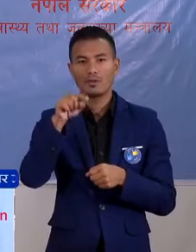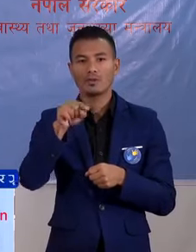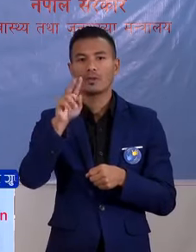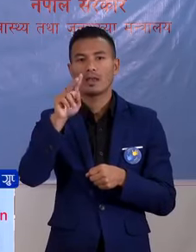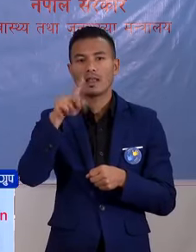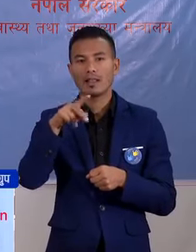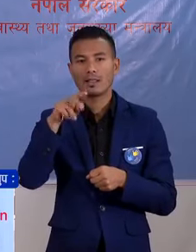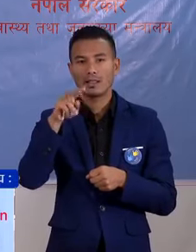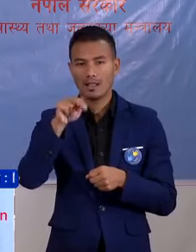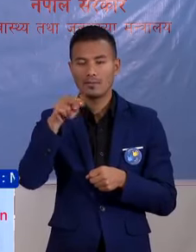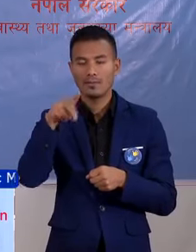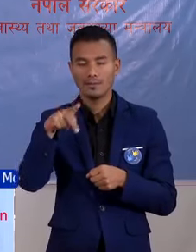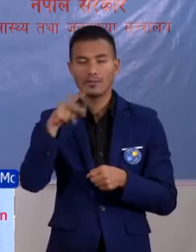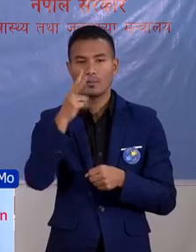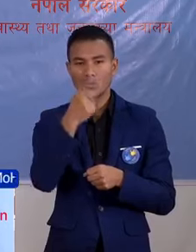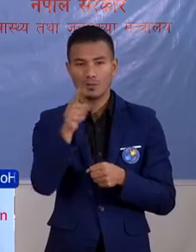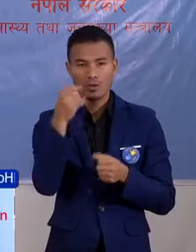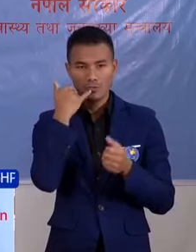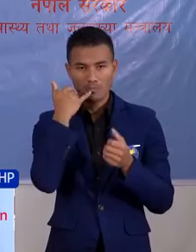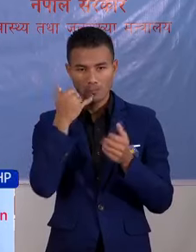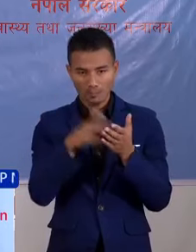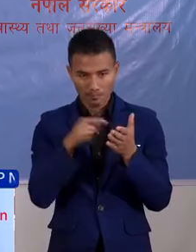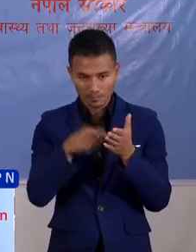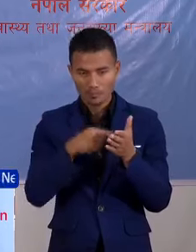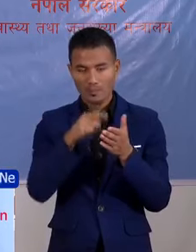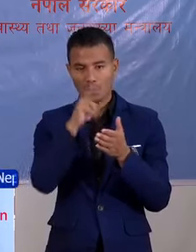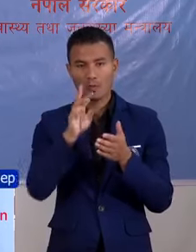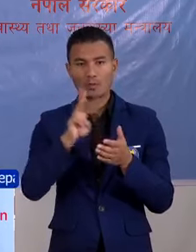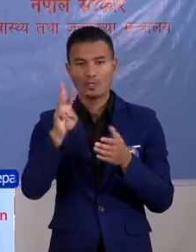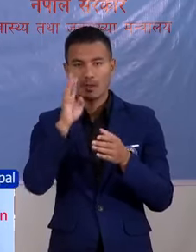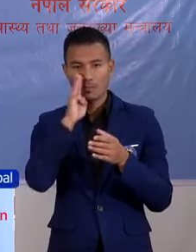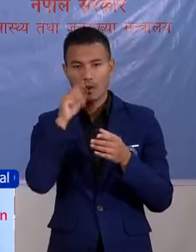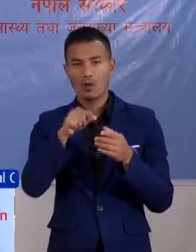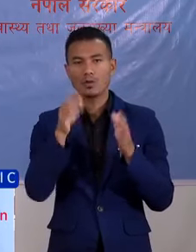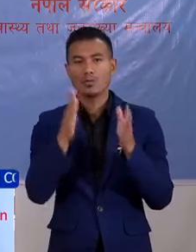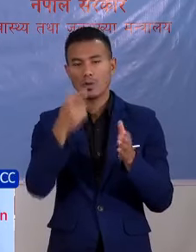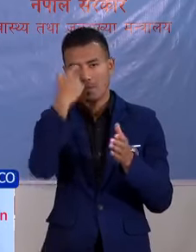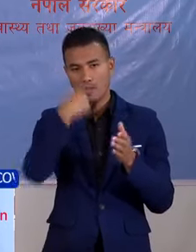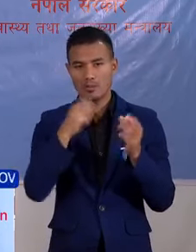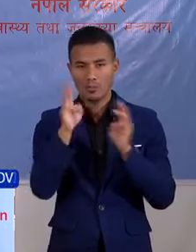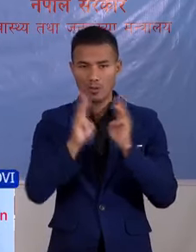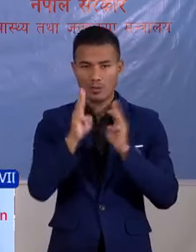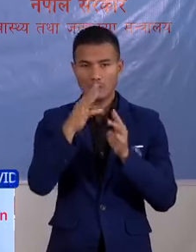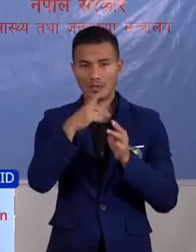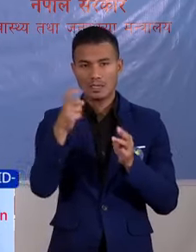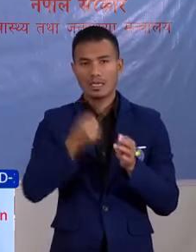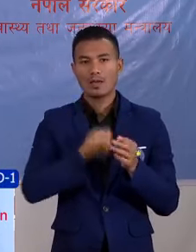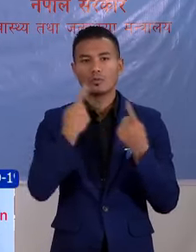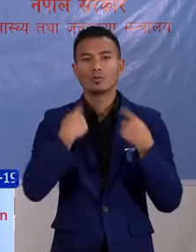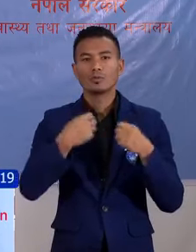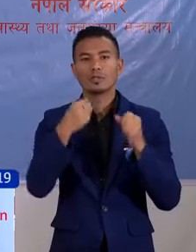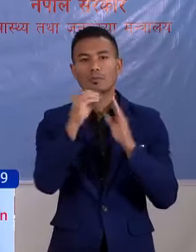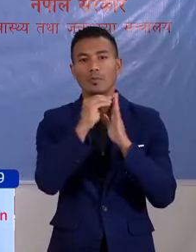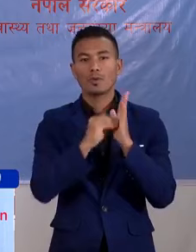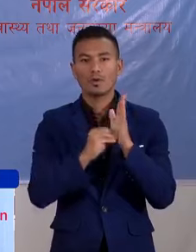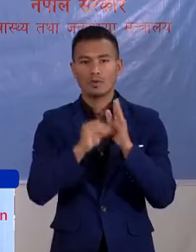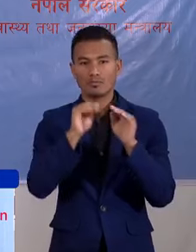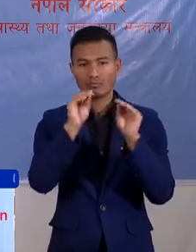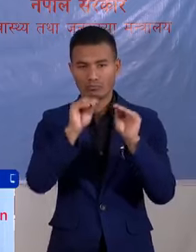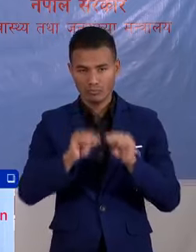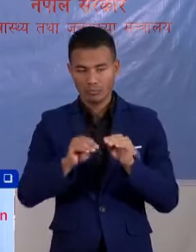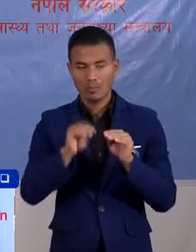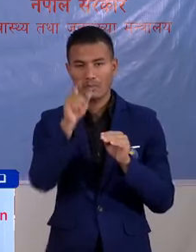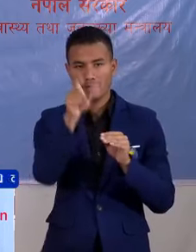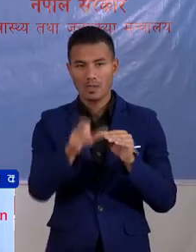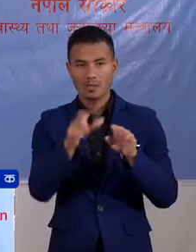तो दुई गटा एप्लिकेशन अरूमा आल सम्मा 100 मुल्यांकन को लागी आपनो स्वास्थे को बिवरन भर्नु भएका